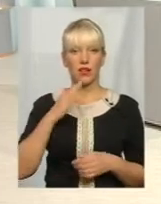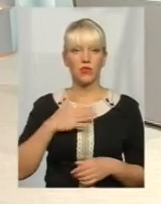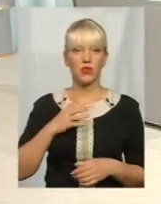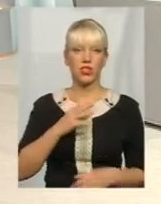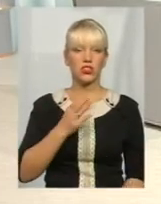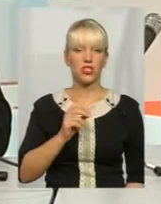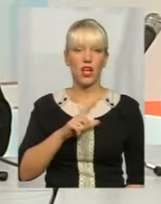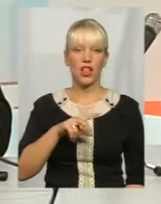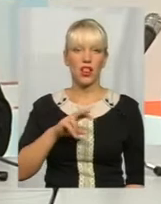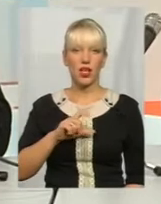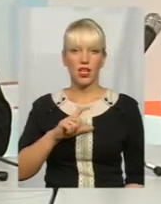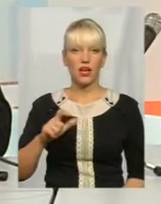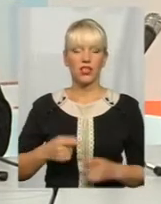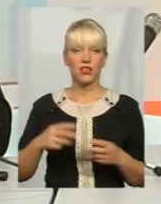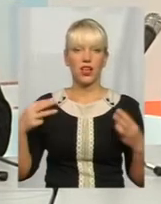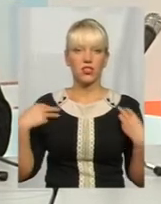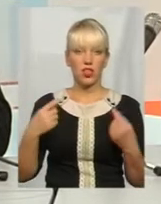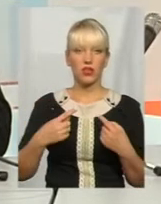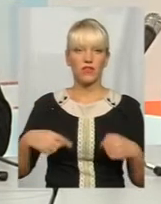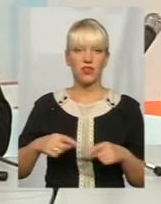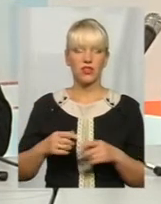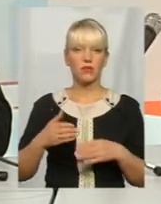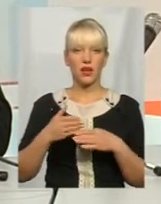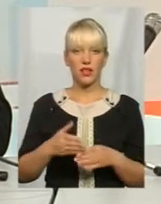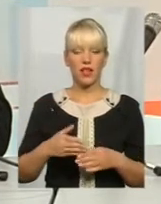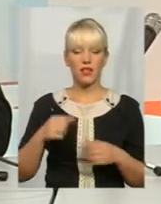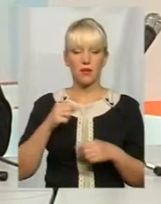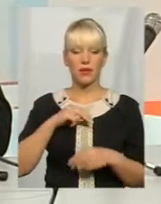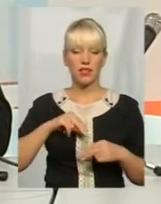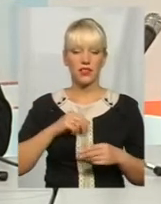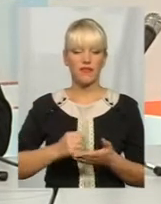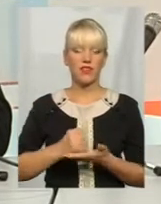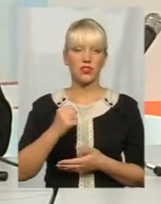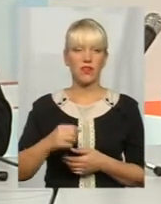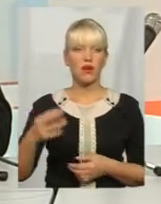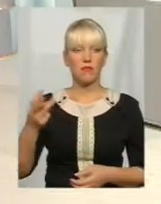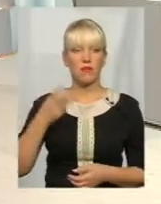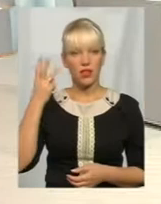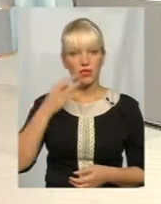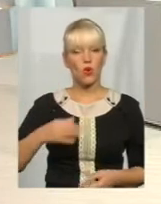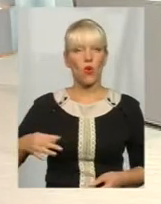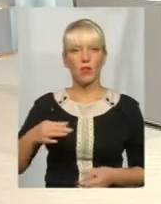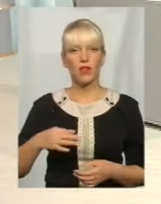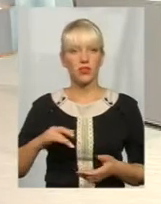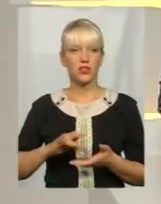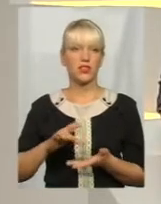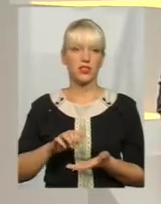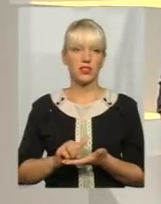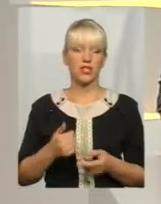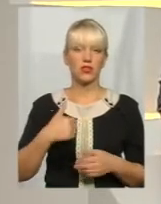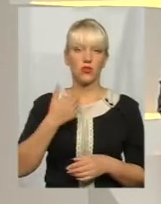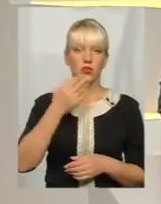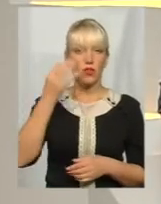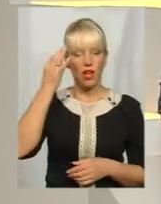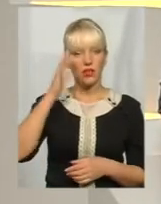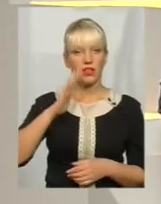Шевель, начальник відділу організації сприяння працевлаштування Хмельницького обласного центру зайнятості. Мої вітання. Хочу нагадати нашим